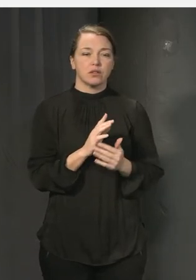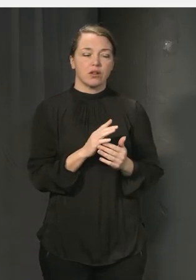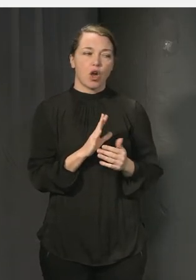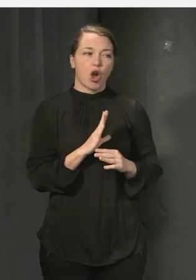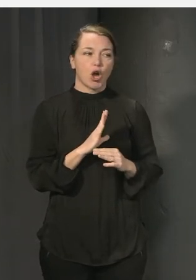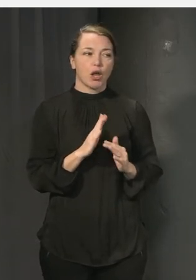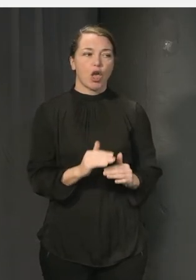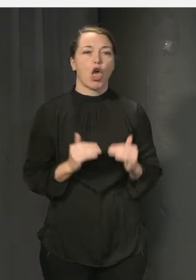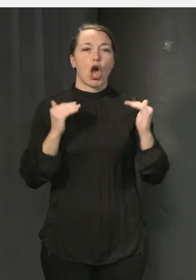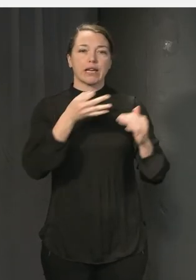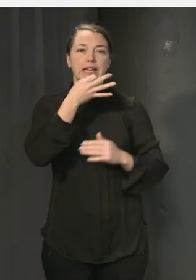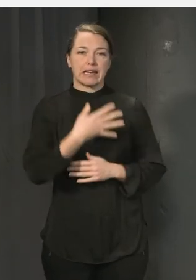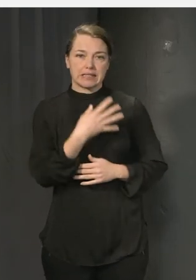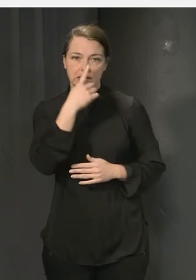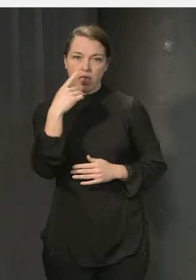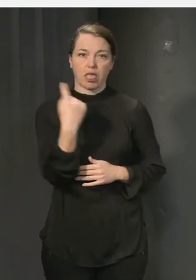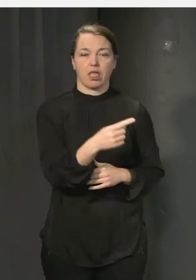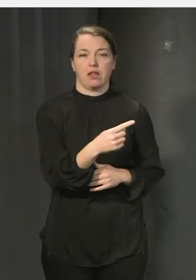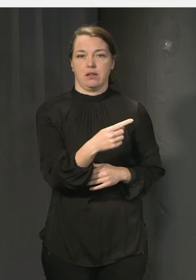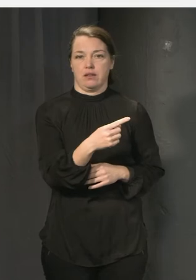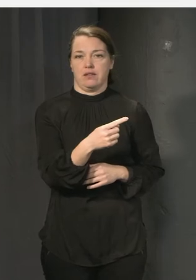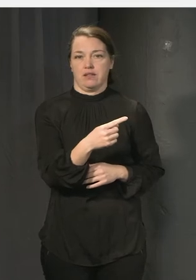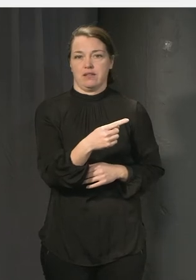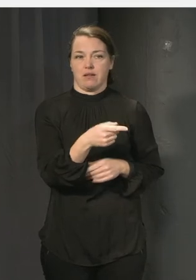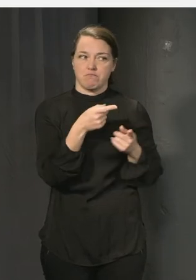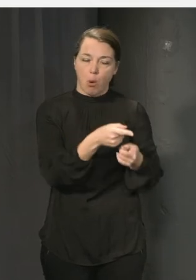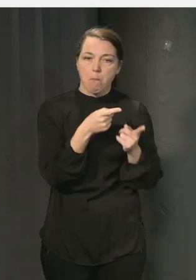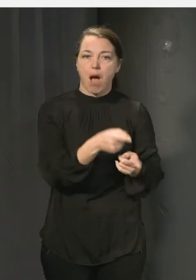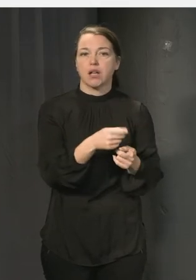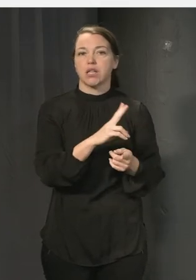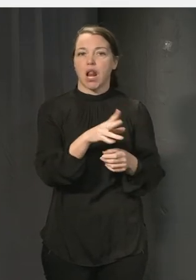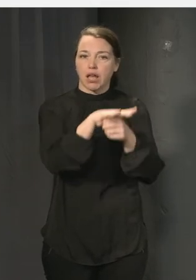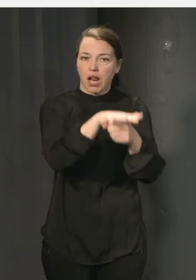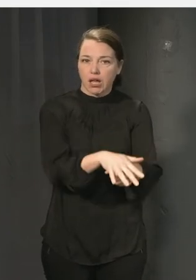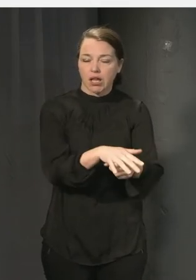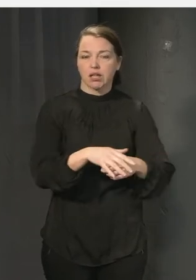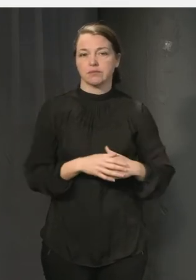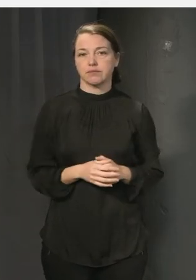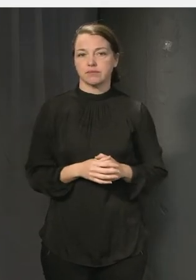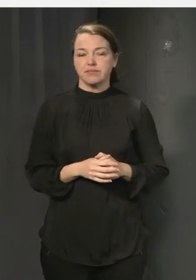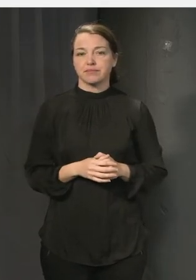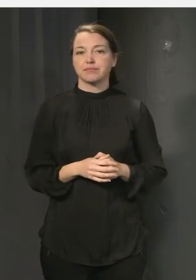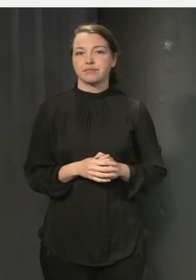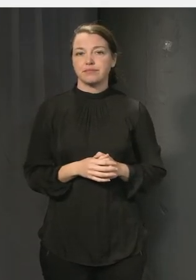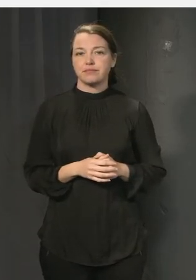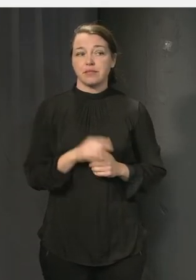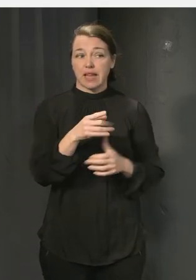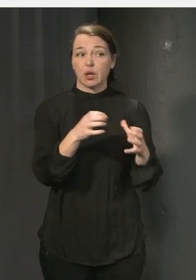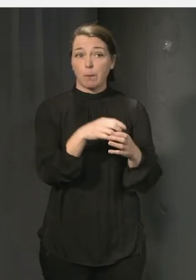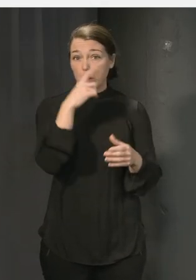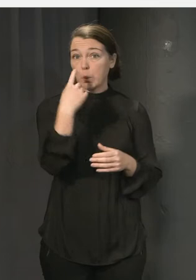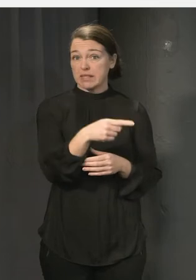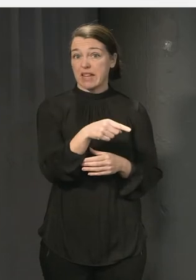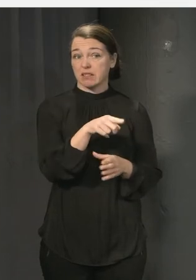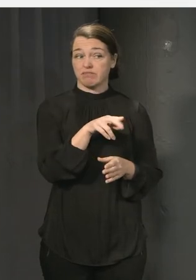komma i en situation där mobbning eller kränkningar förekommer. Så det är en utsatt grupp som vi